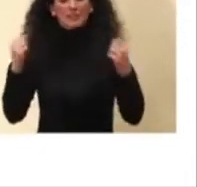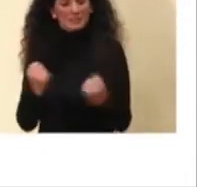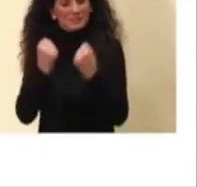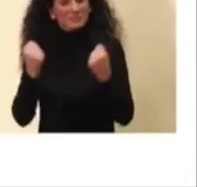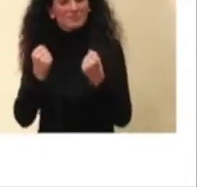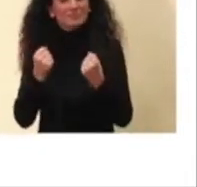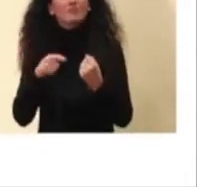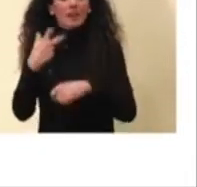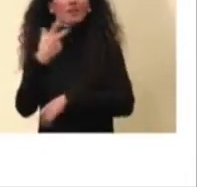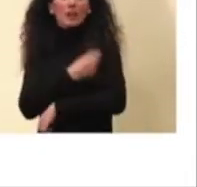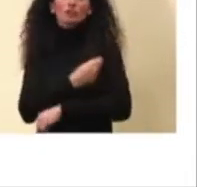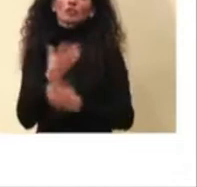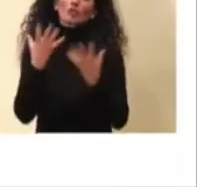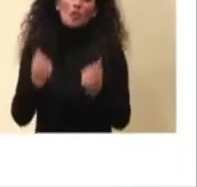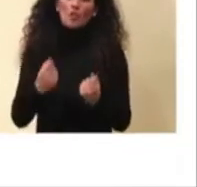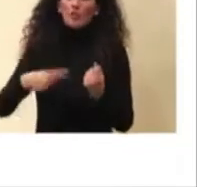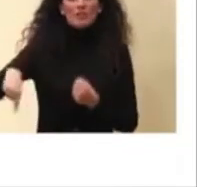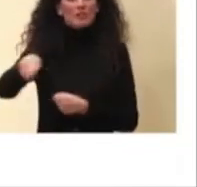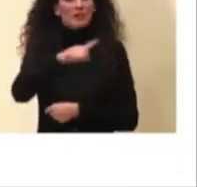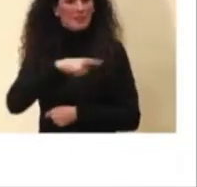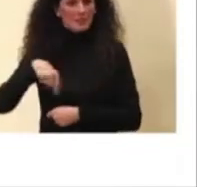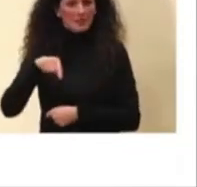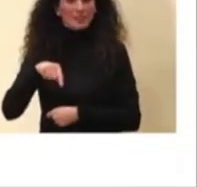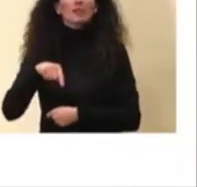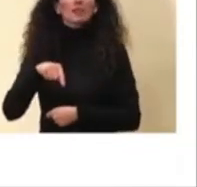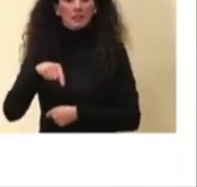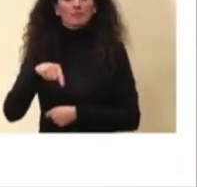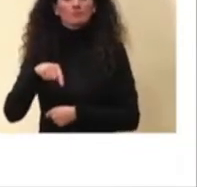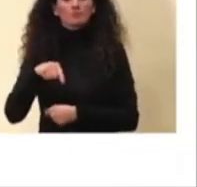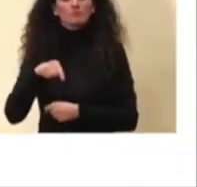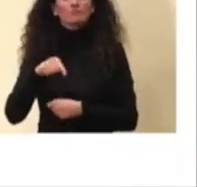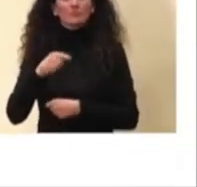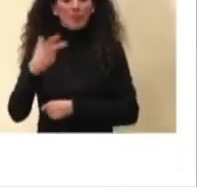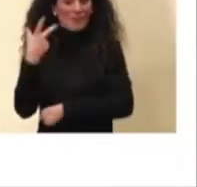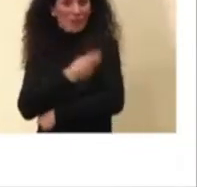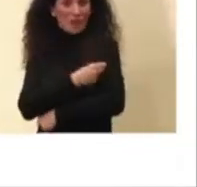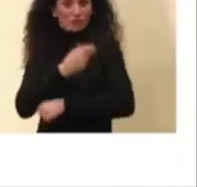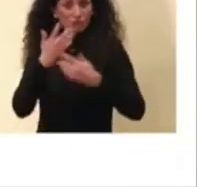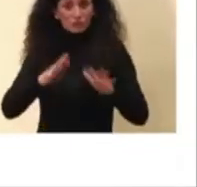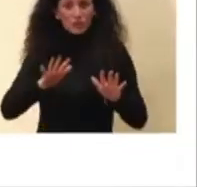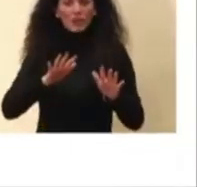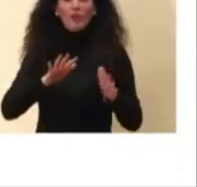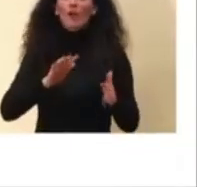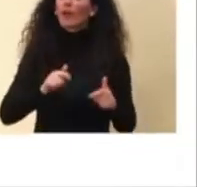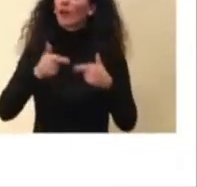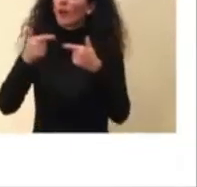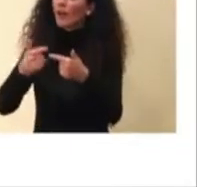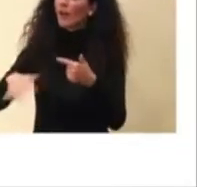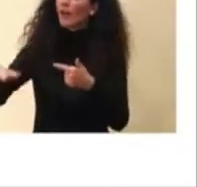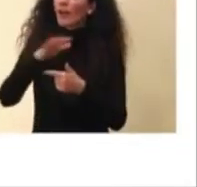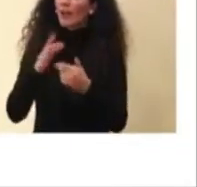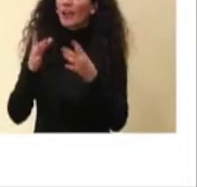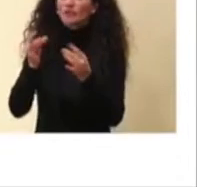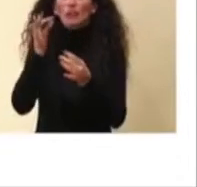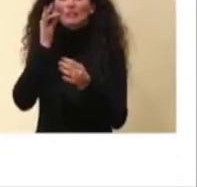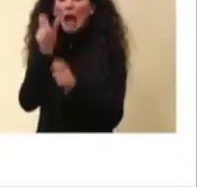questa campagna attivamente abbia dei riflessi anche sull'andamento dell'incidenza.